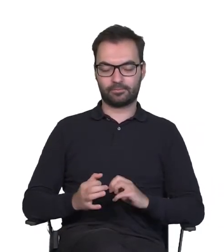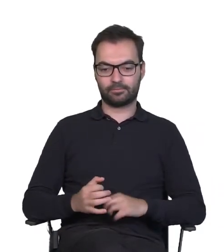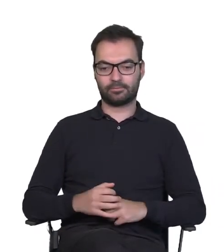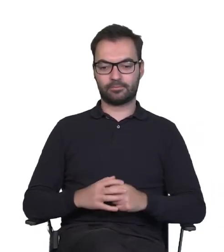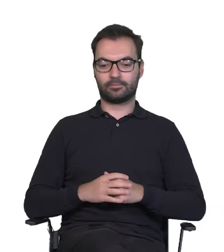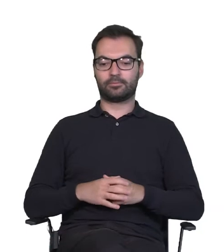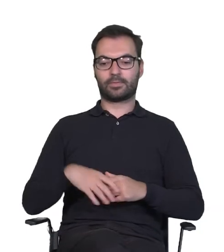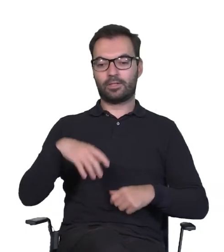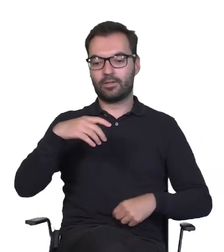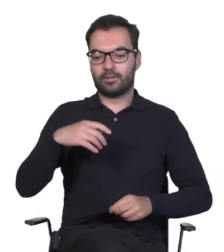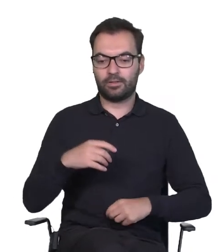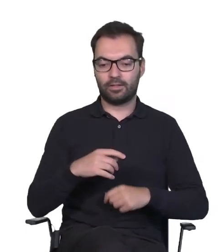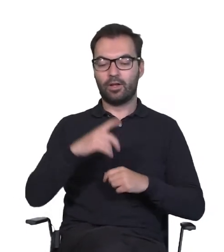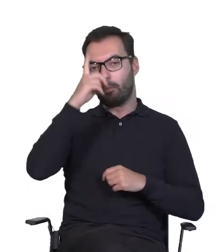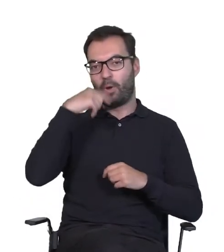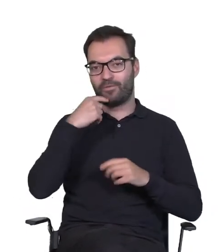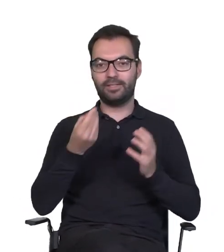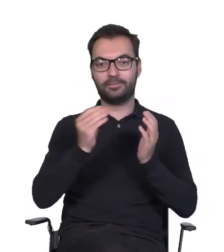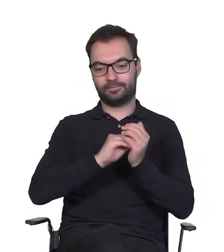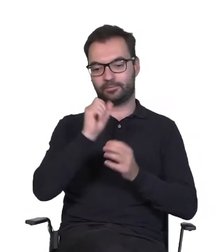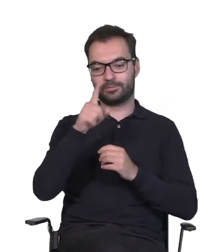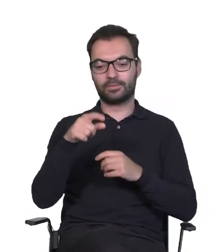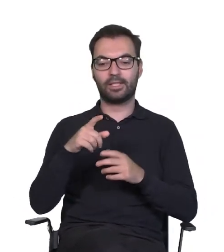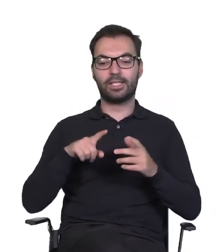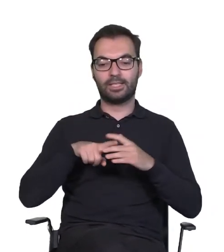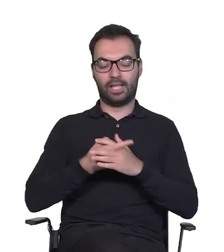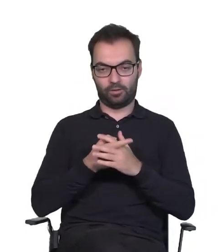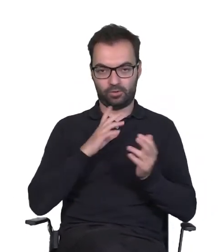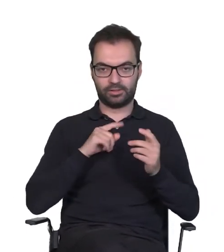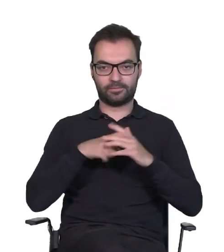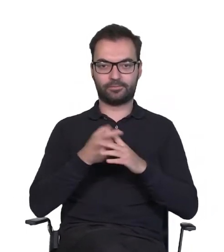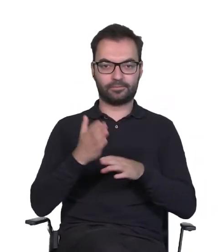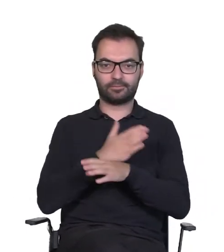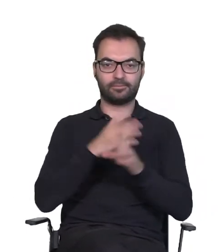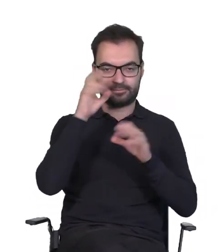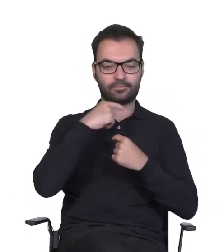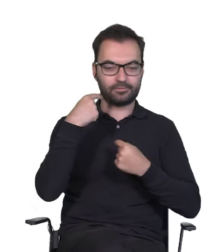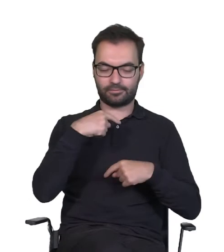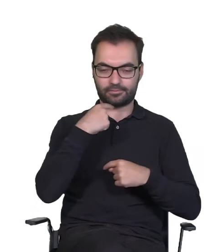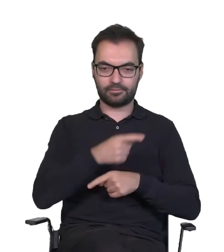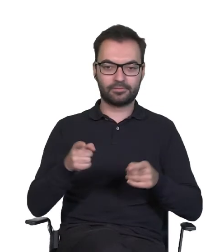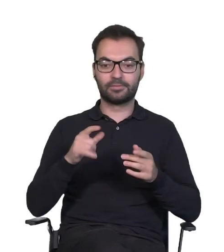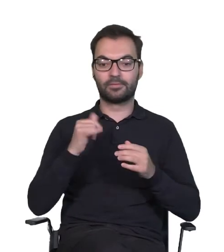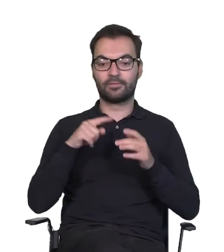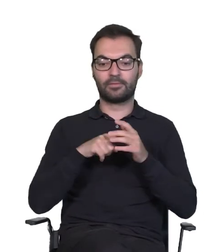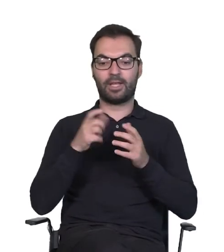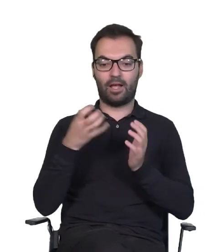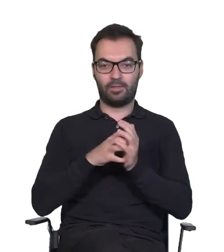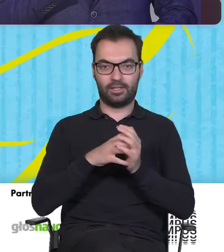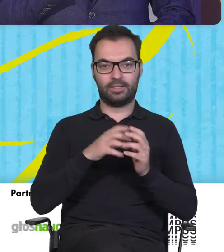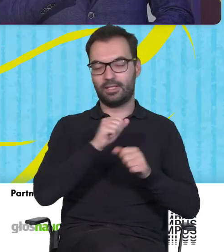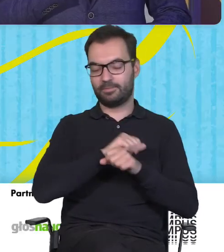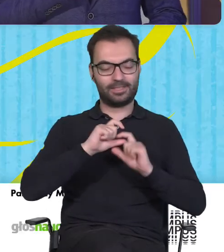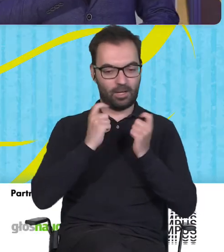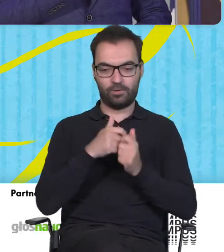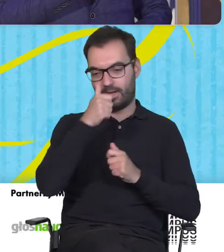W profilu zawarliśmy także dodatkową funkcję zalogowania się, bo wcześniej nie wspominałem, ale wchodząc do tej aplikacji jesteśmy w pełni